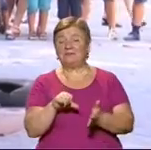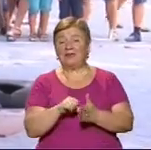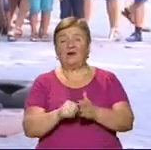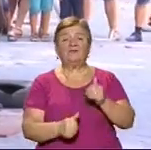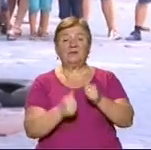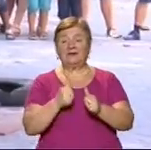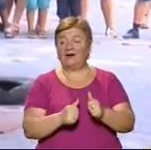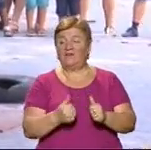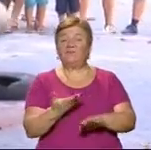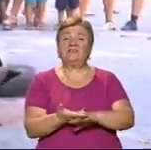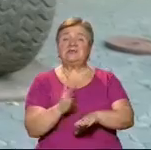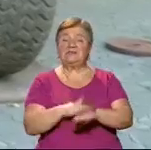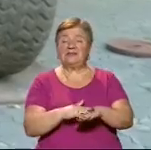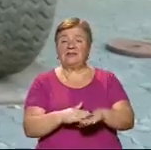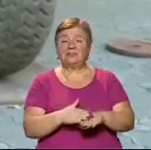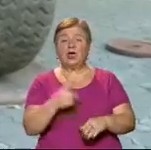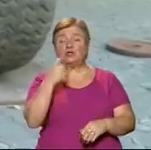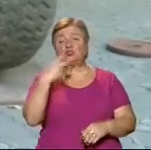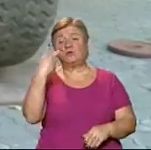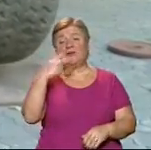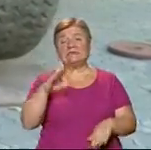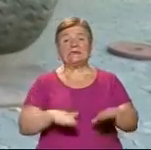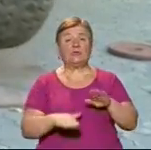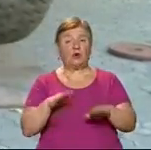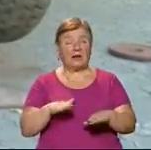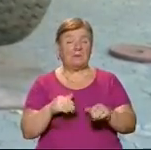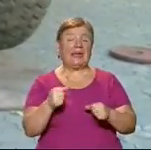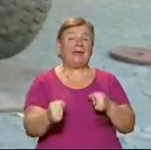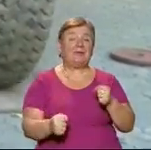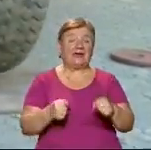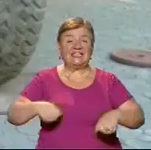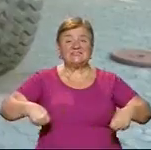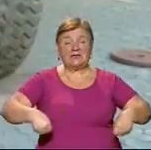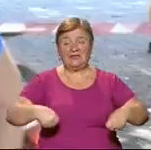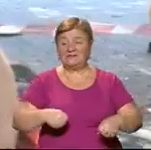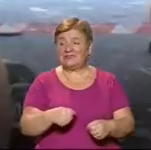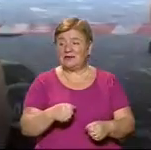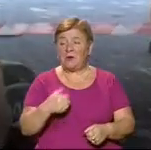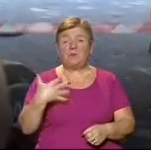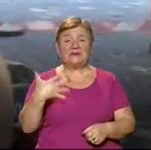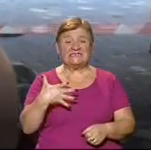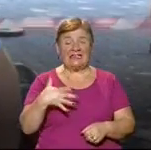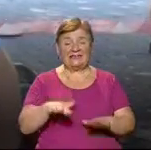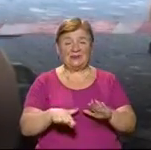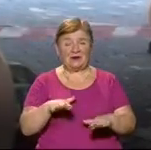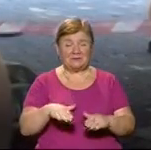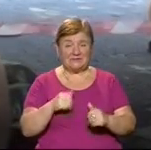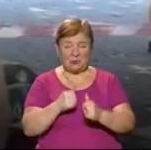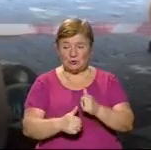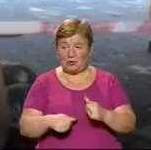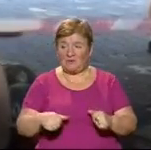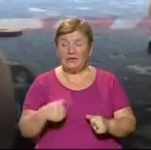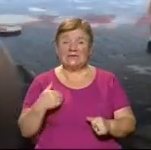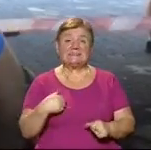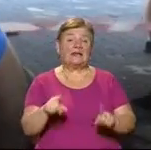естафеті, становій тязі, піднімали колоду вагою 120 кілограмів та бігли з валізами по півтора центнери кожна Усі знають, що «Карпатський медвідь» –